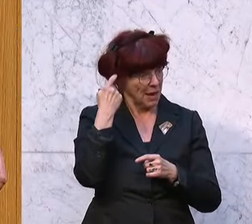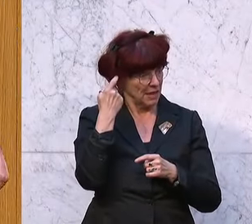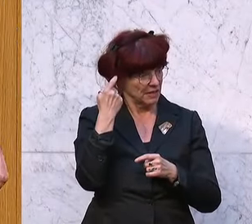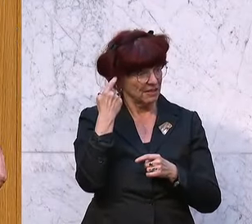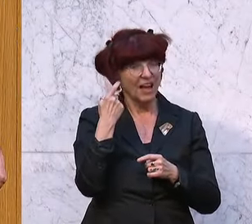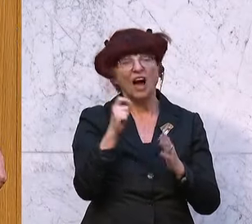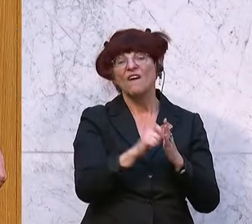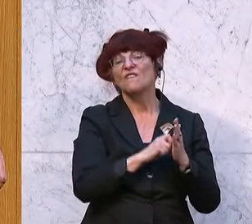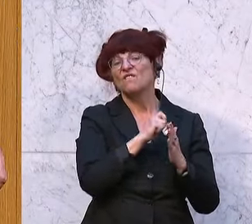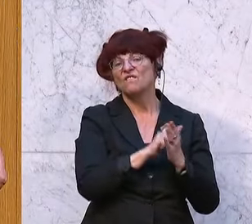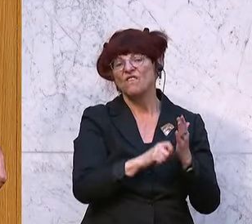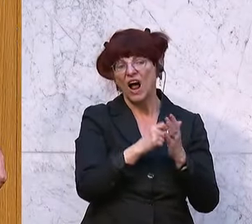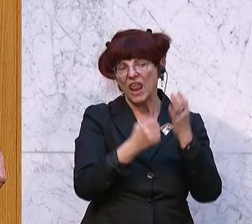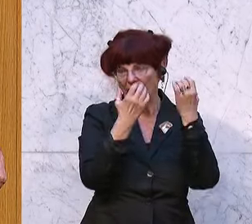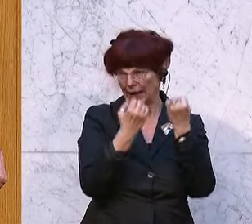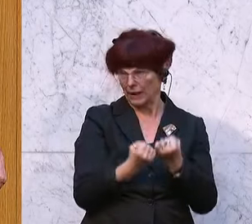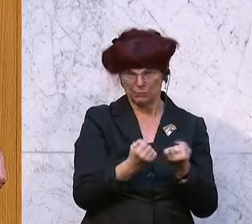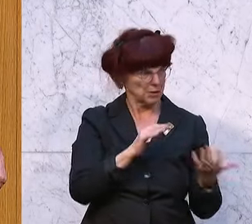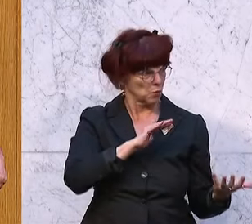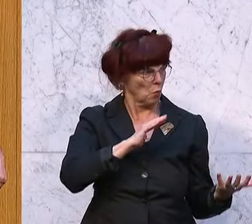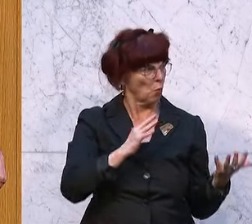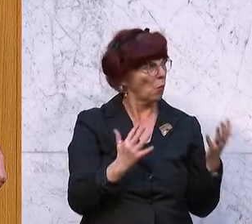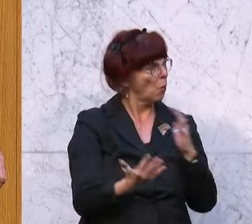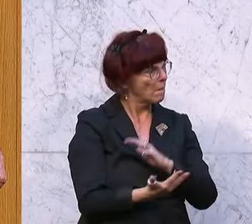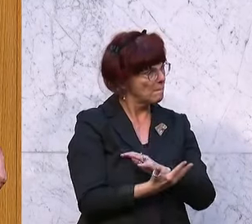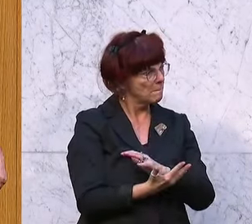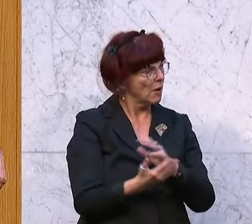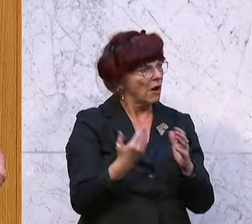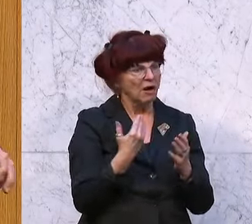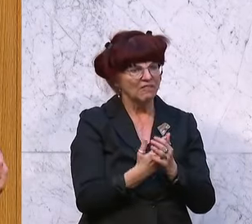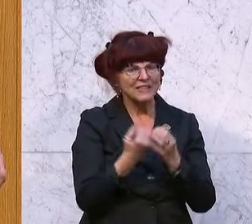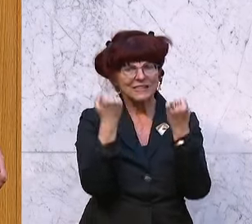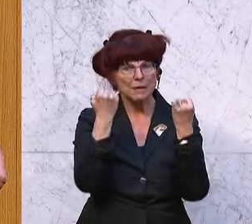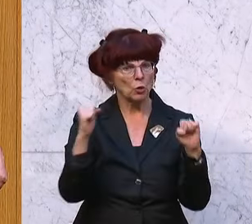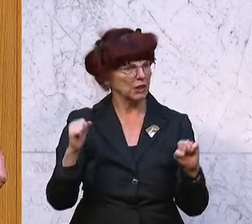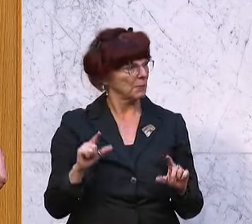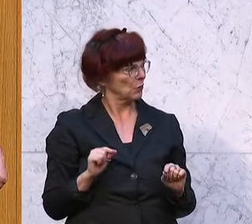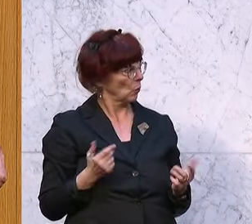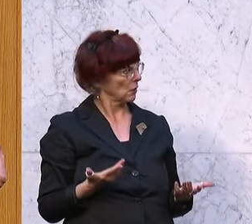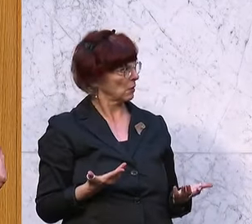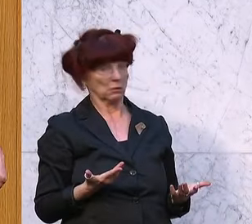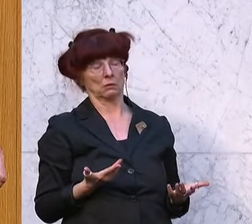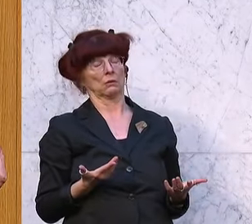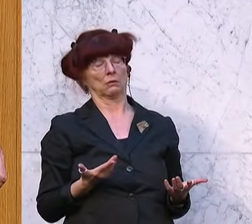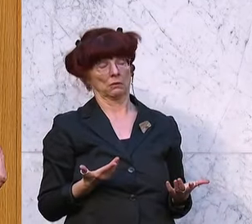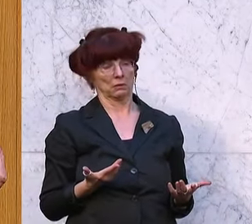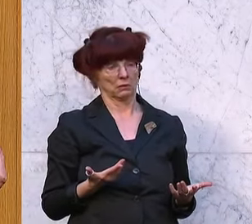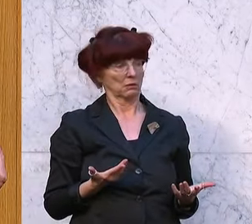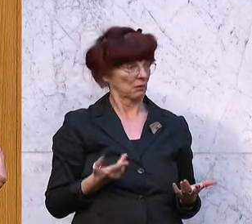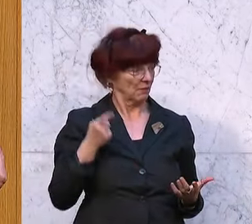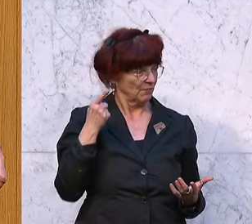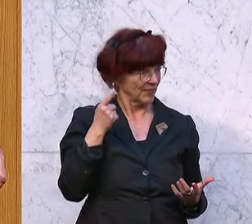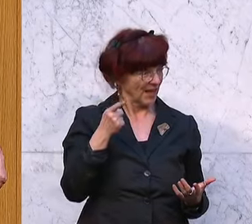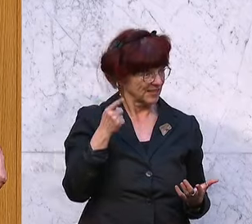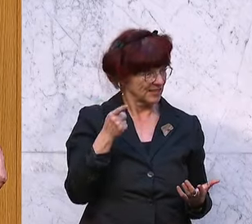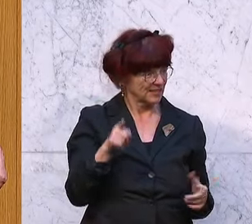Wahlergebnissen, diese seltsame Uminterpretation von dem, was demokratisch ist. Ja, ja, natürlich, ja, natürlich. Die